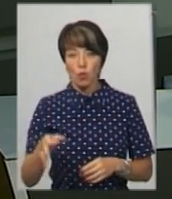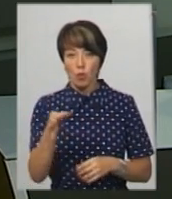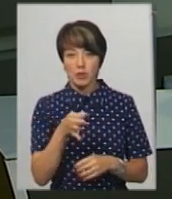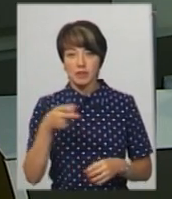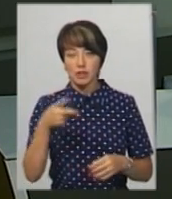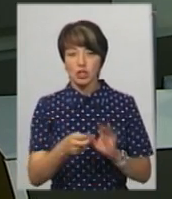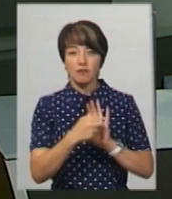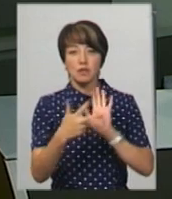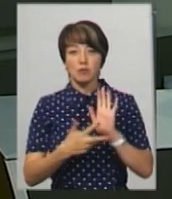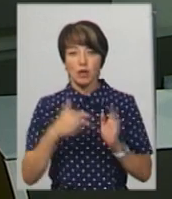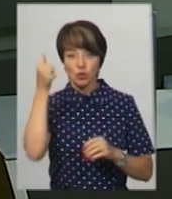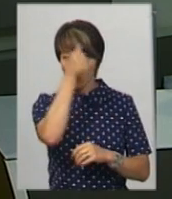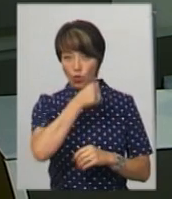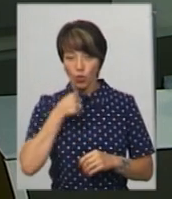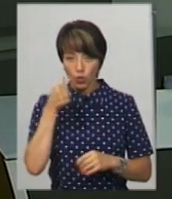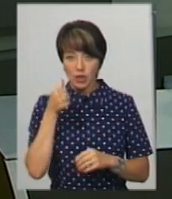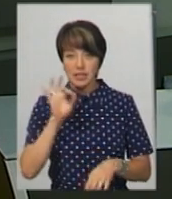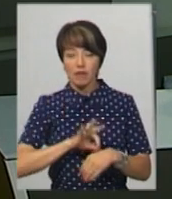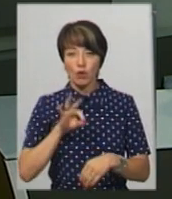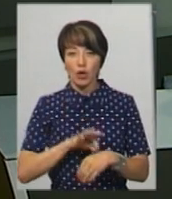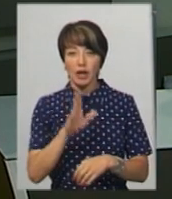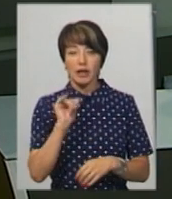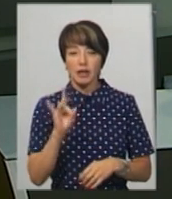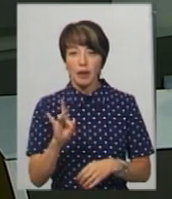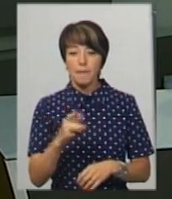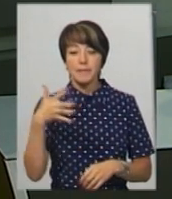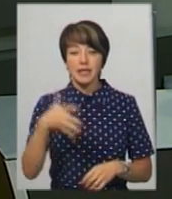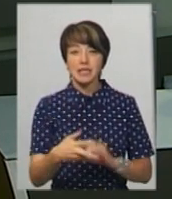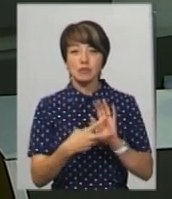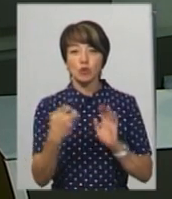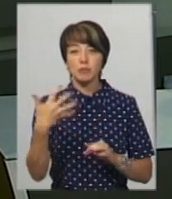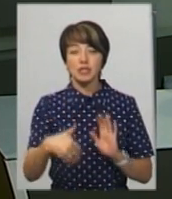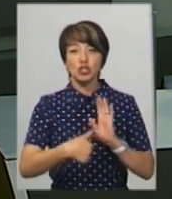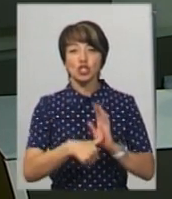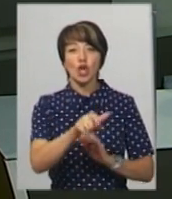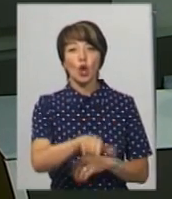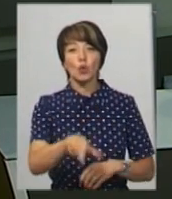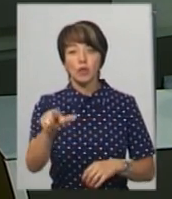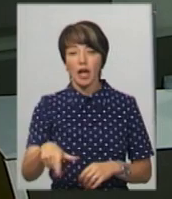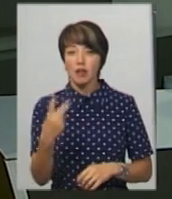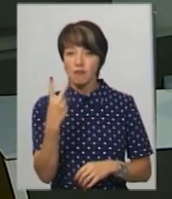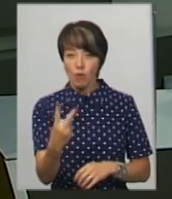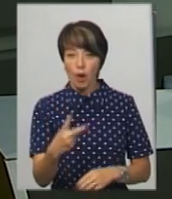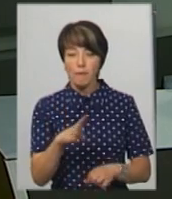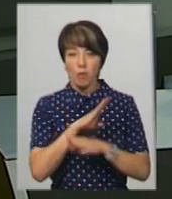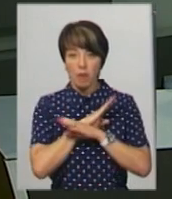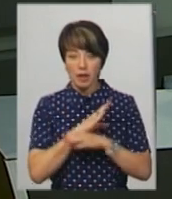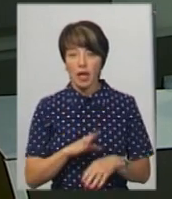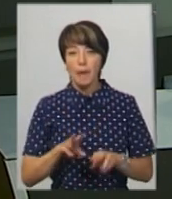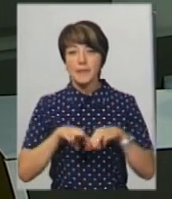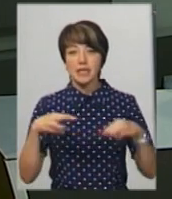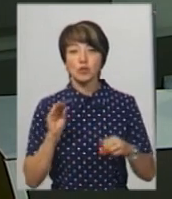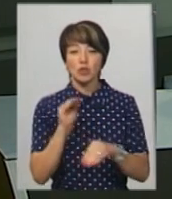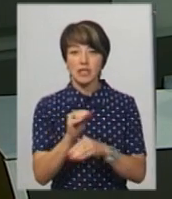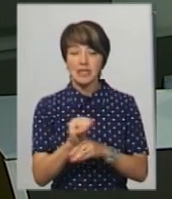від 2018 року захворіло на Кір 5 тисяч 756 людей. Двоє з них померли. Уляна Супрун